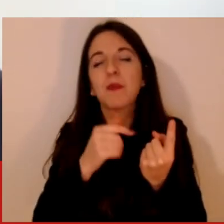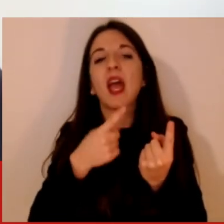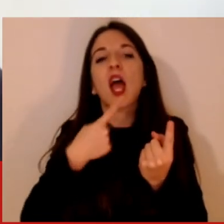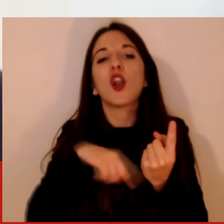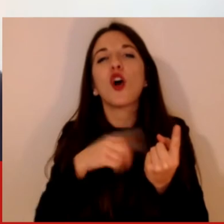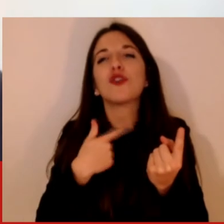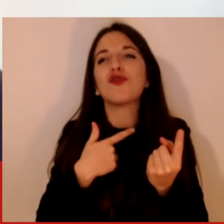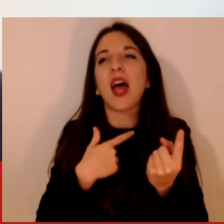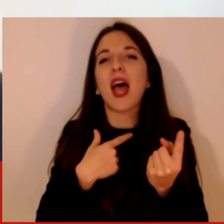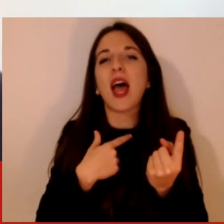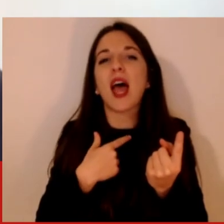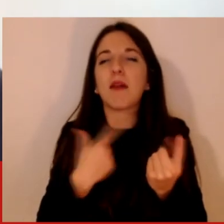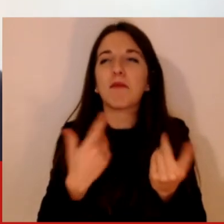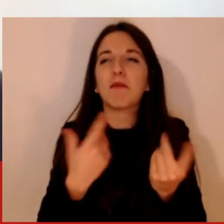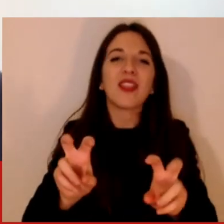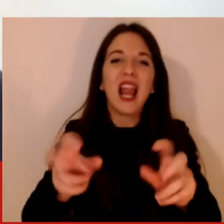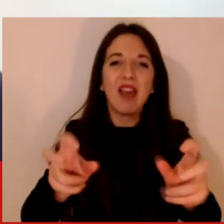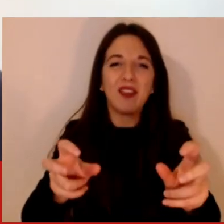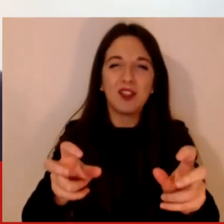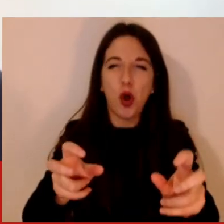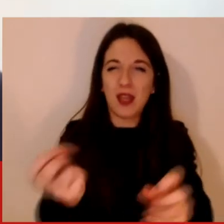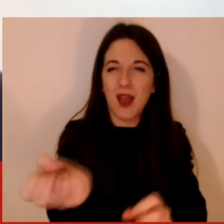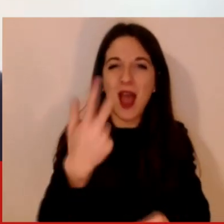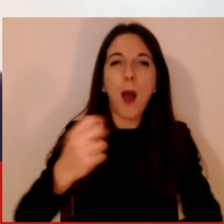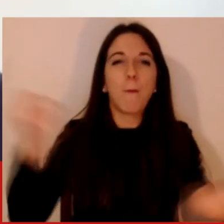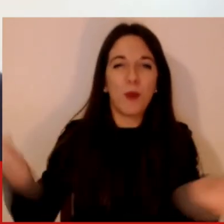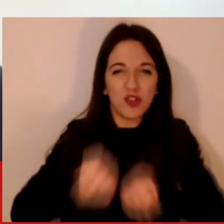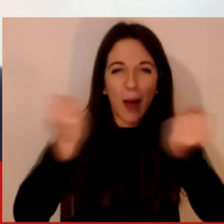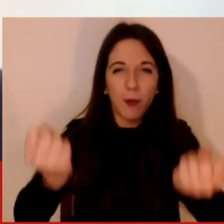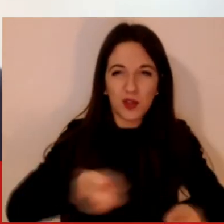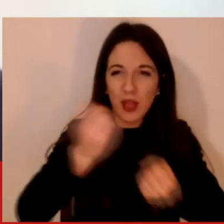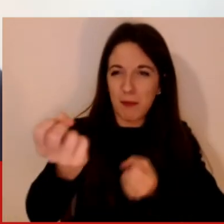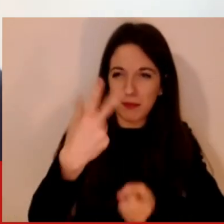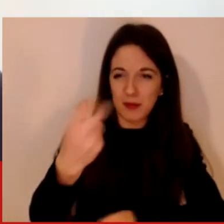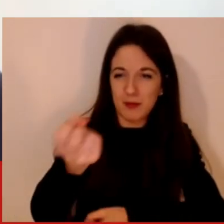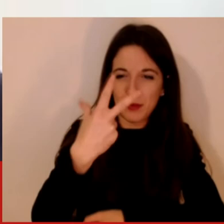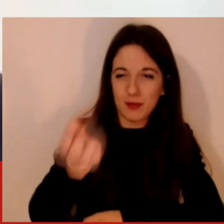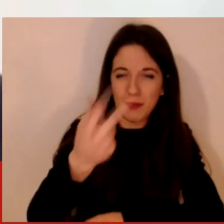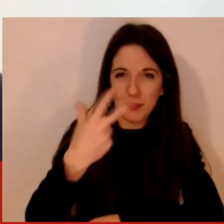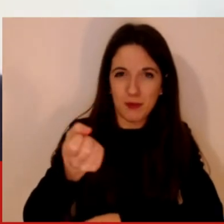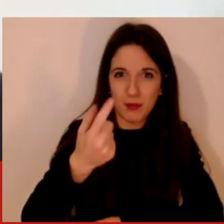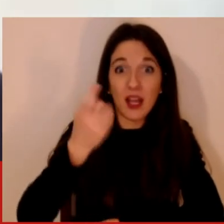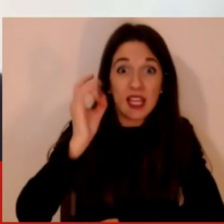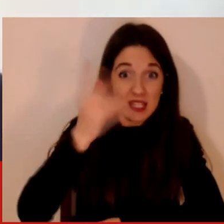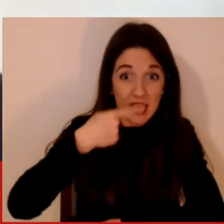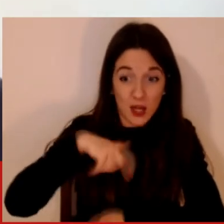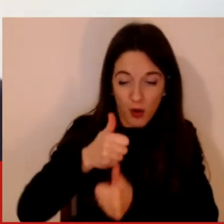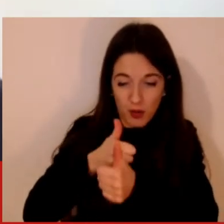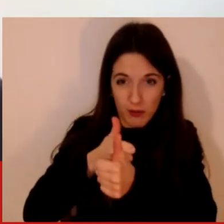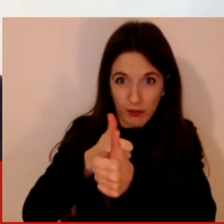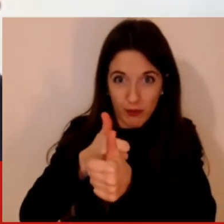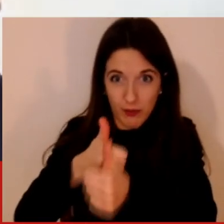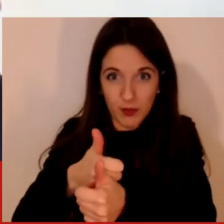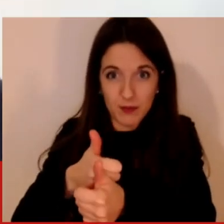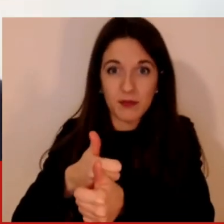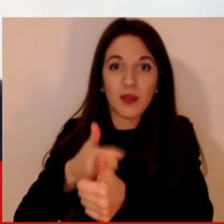dicono cosa comprare, cosa ci può piacere e se noi rimaniamo intrappolati in queste gabbie non facciamo più esplorazione. Però è proprio qui